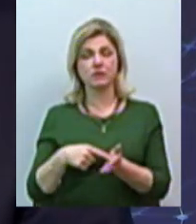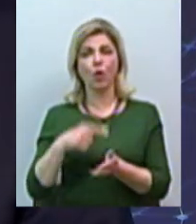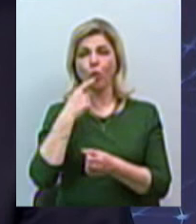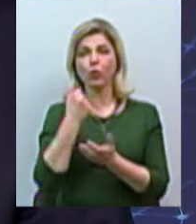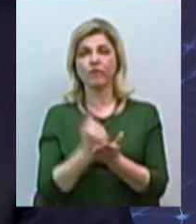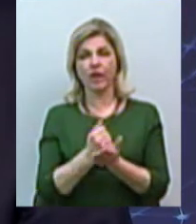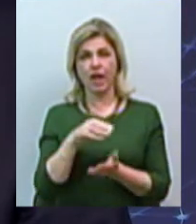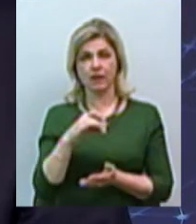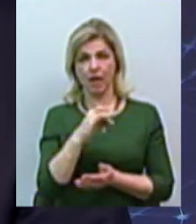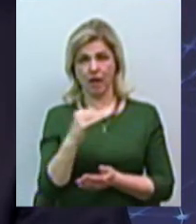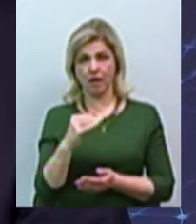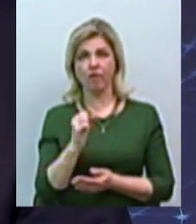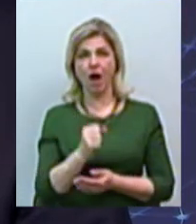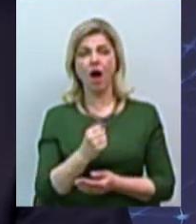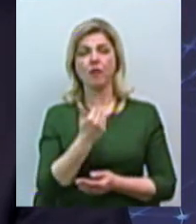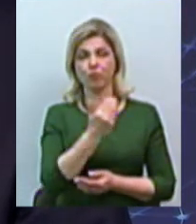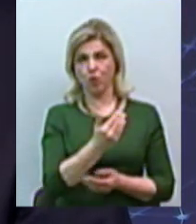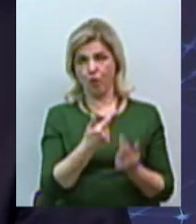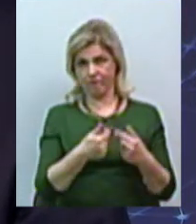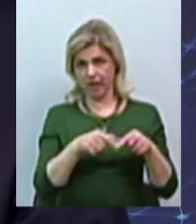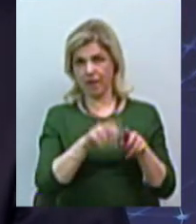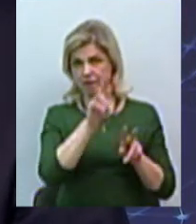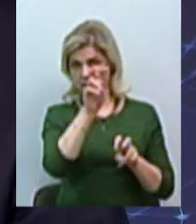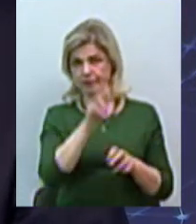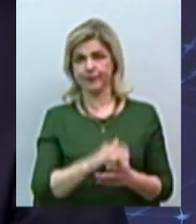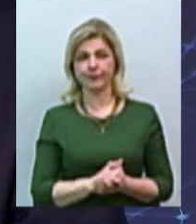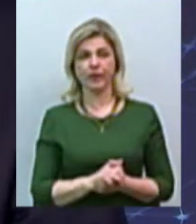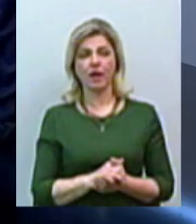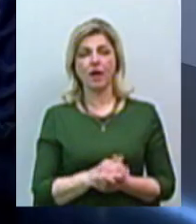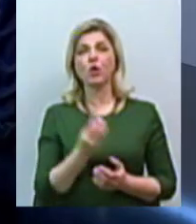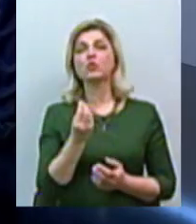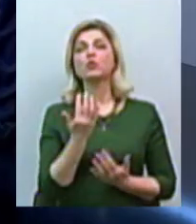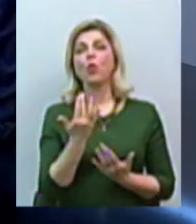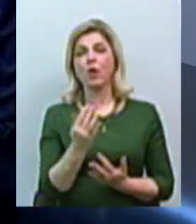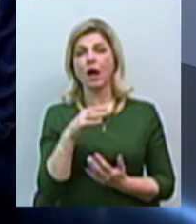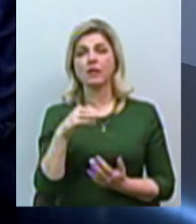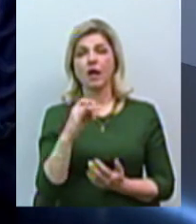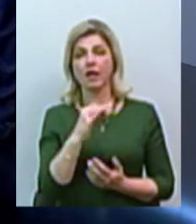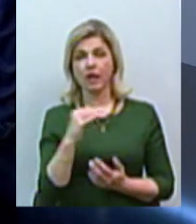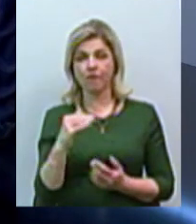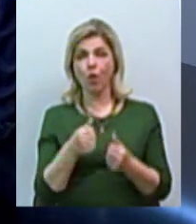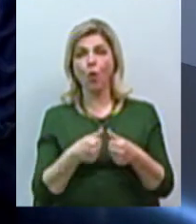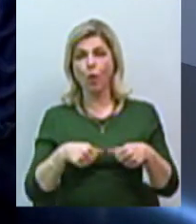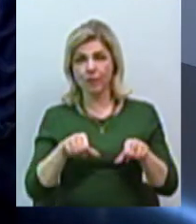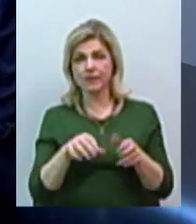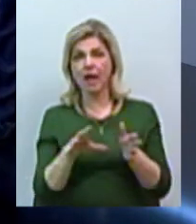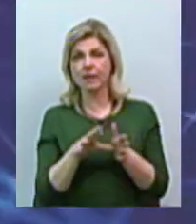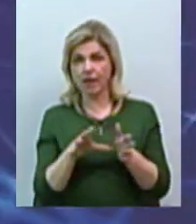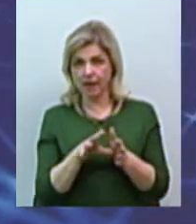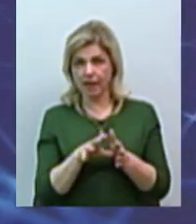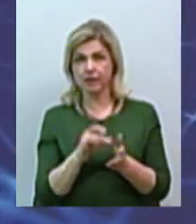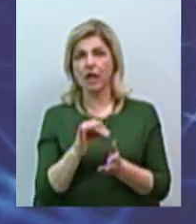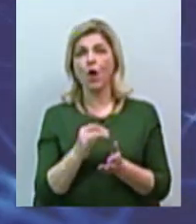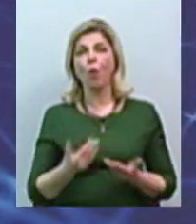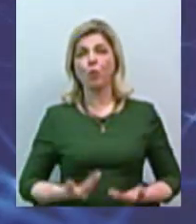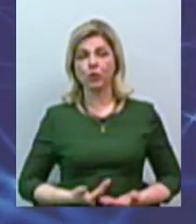саме НКРКП. Розмір тарифу визначає Національна комісія регулювання енергетики та комунальних послуг. Так,